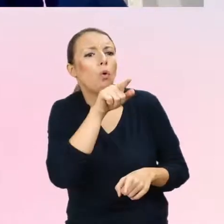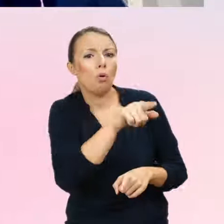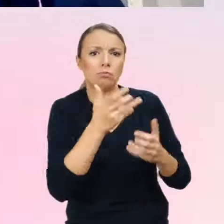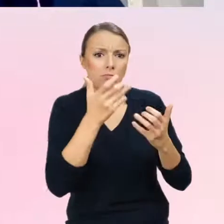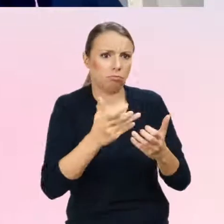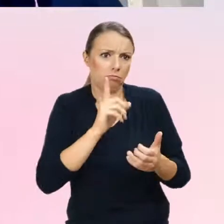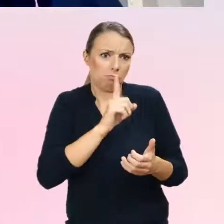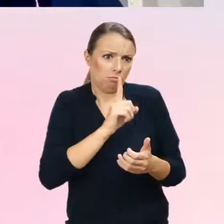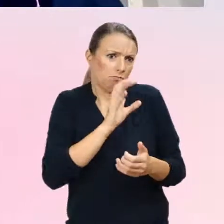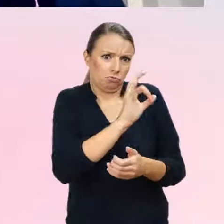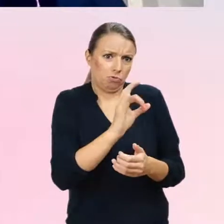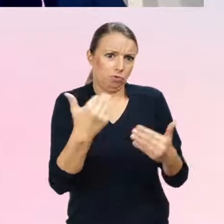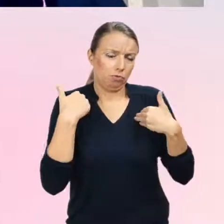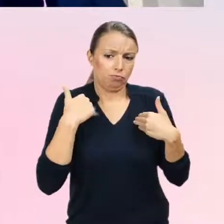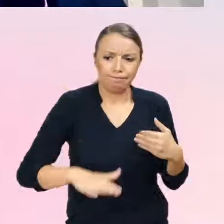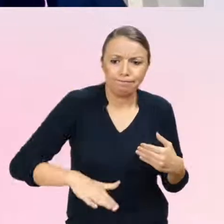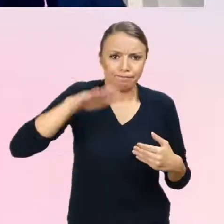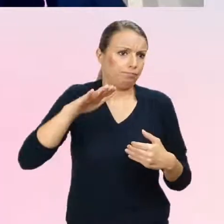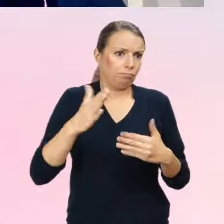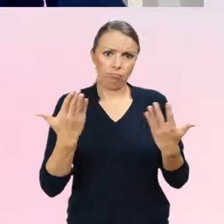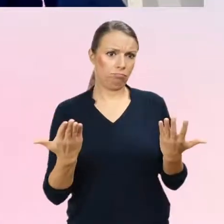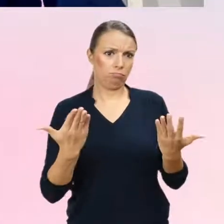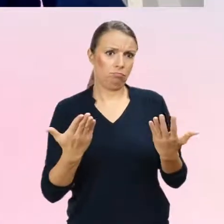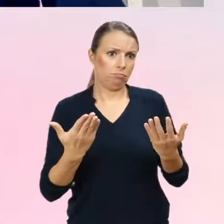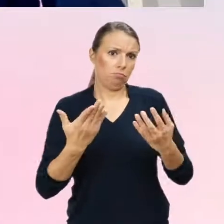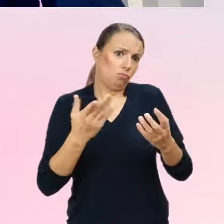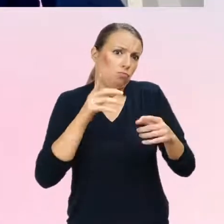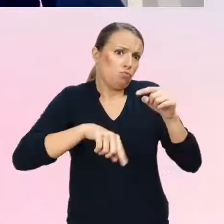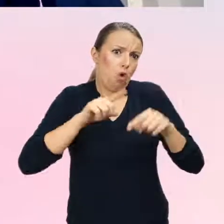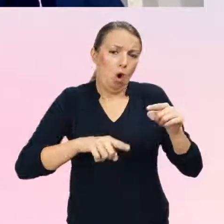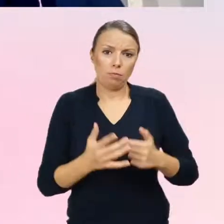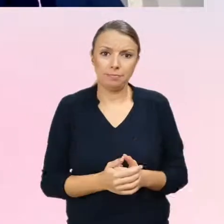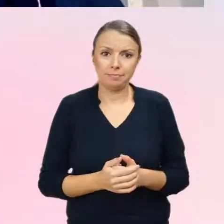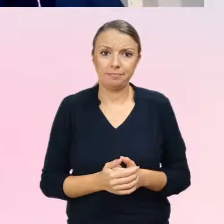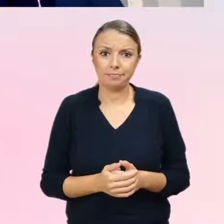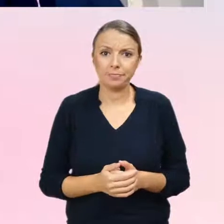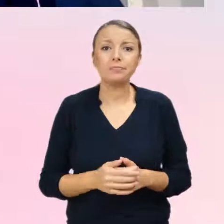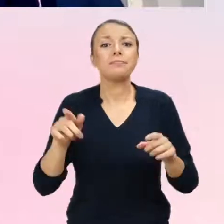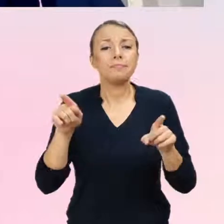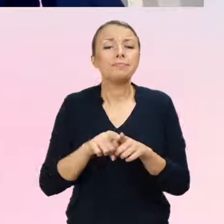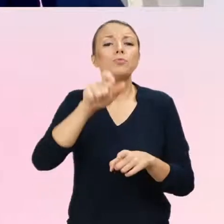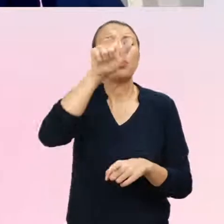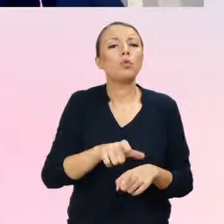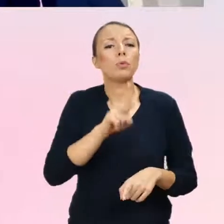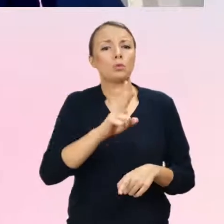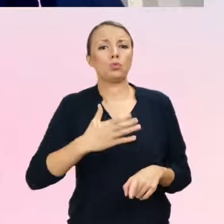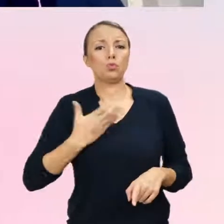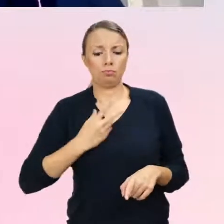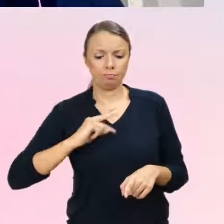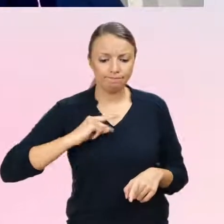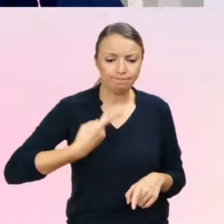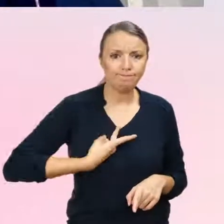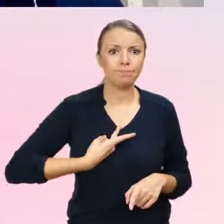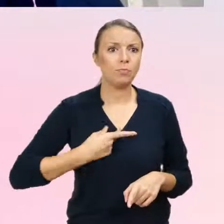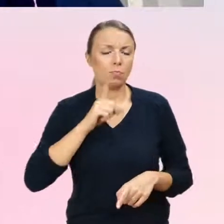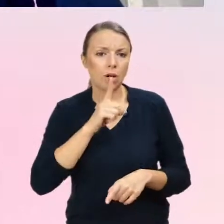I właśnie te małe dzieci z dezaprobatą płci identyfikujące się jako transpłciowe mogą, ale nie muszą się tak identyfikować